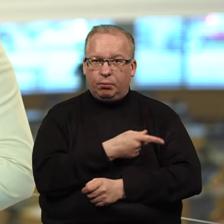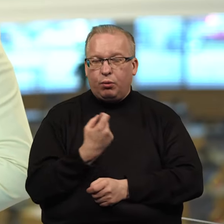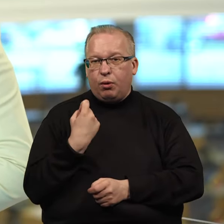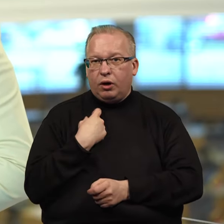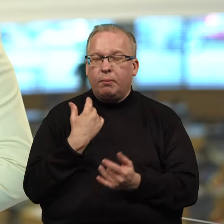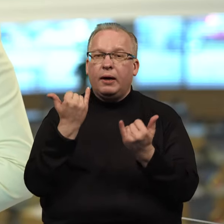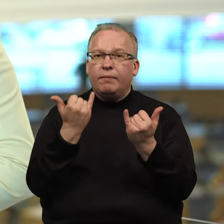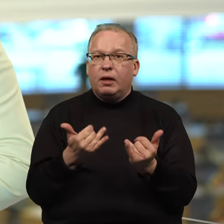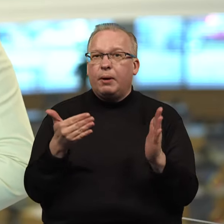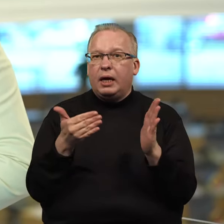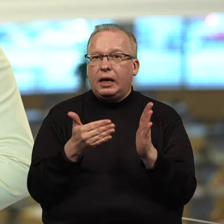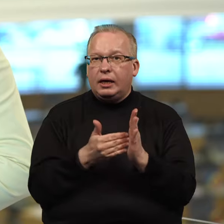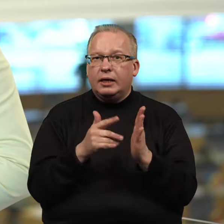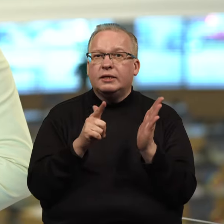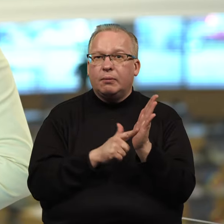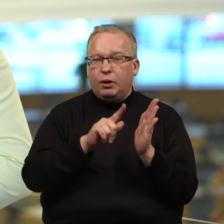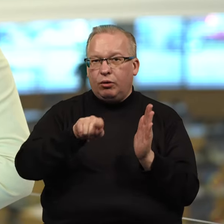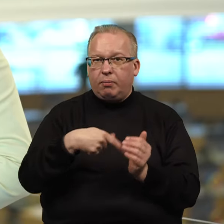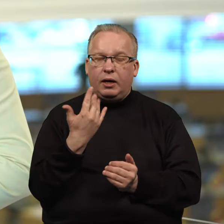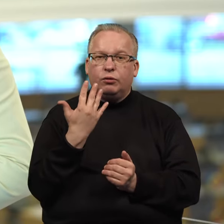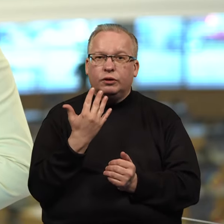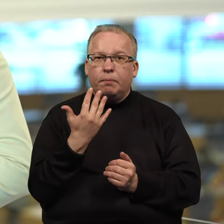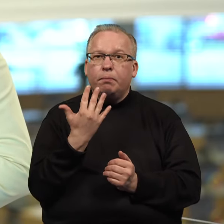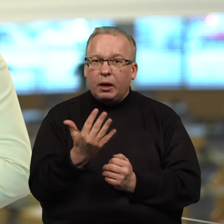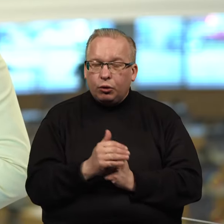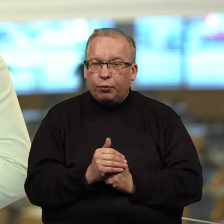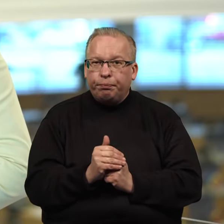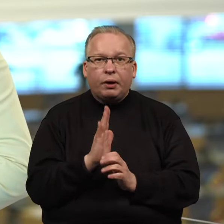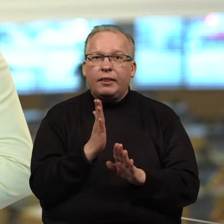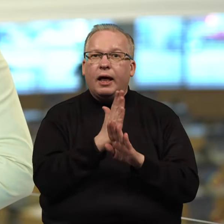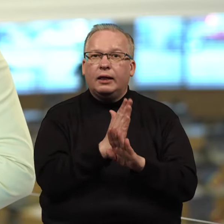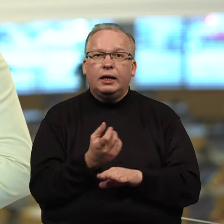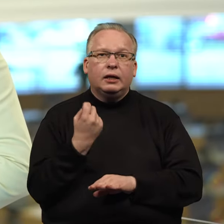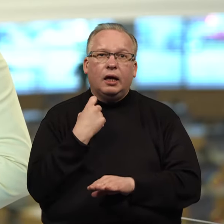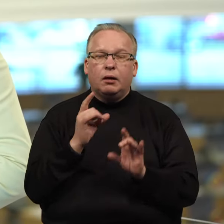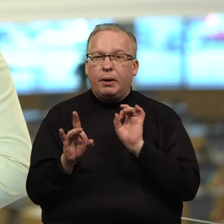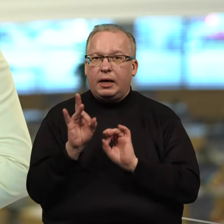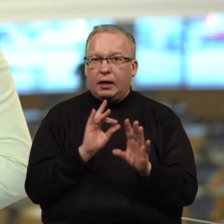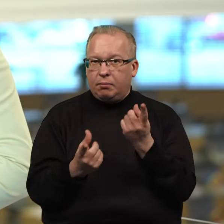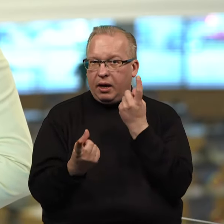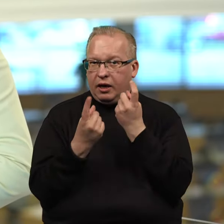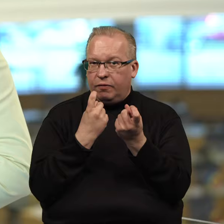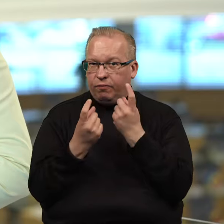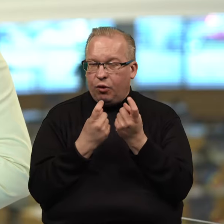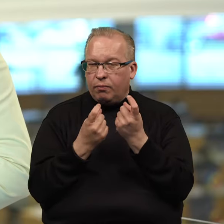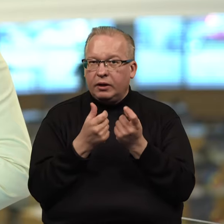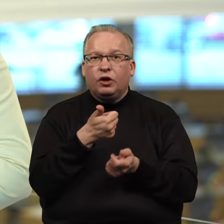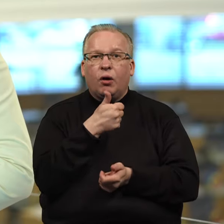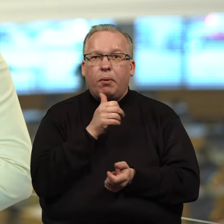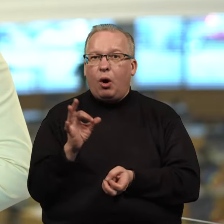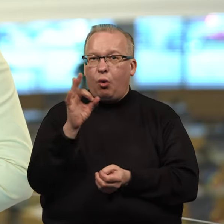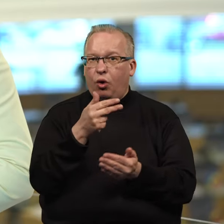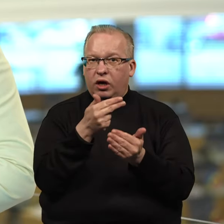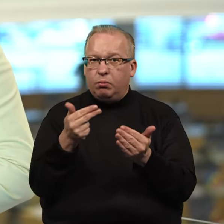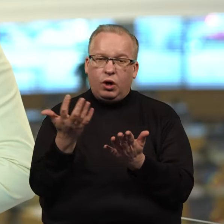šiuo metu iki septynių su pusę laipsnio. Be to, siūloma nelaikyti alkoholio reklamą informacijos, pavyzdžiui, apie